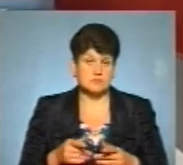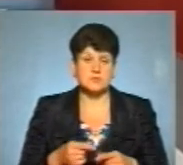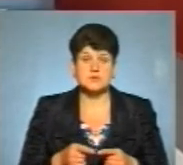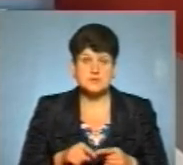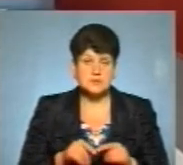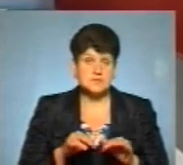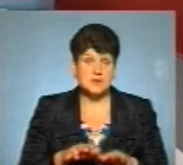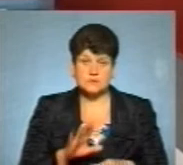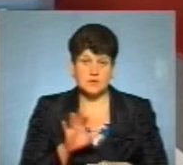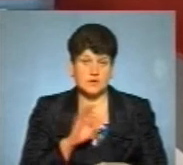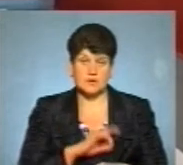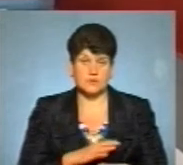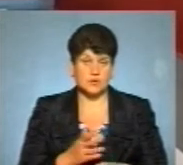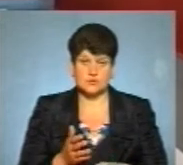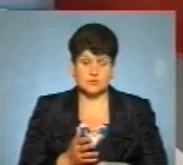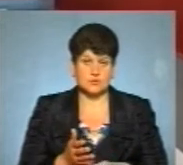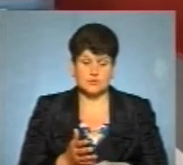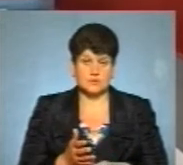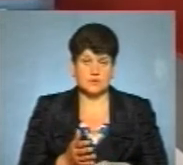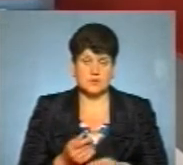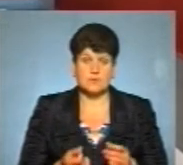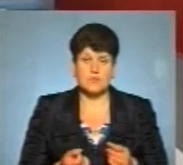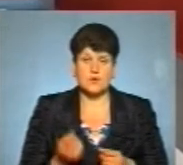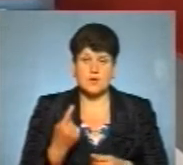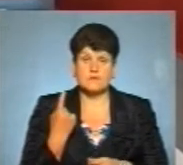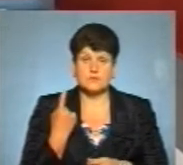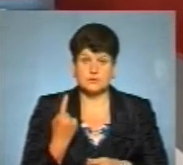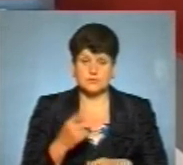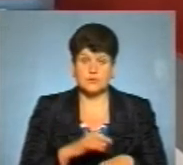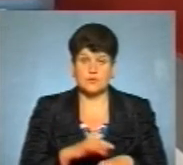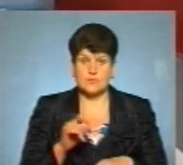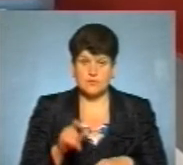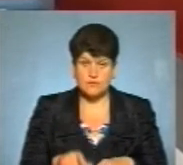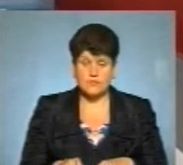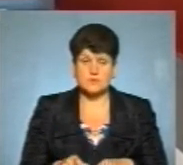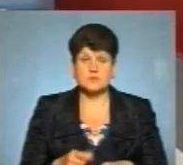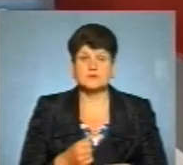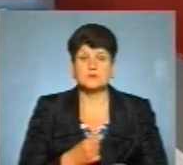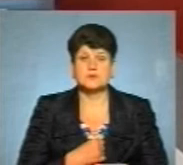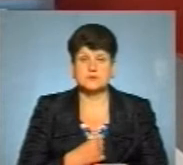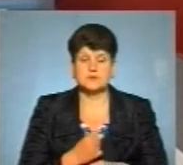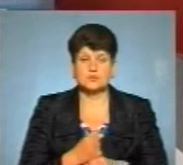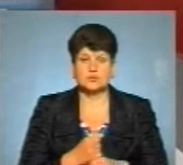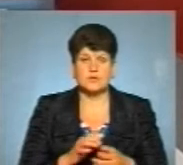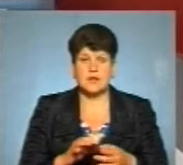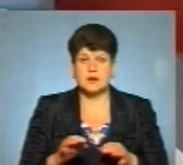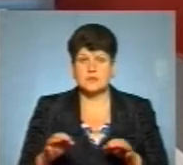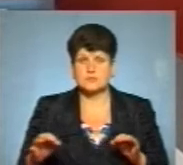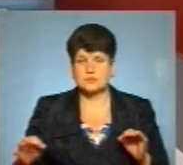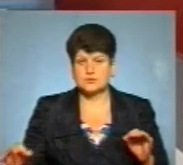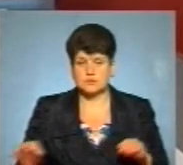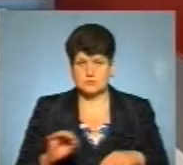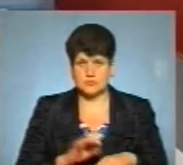засобів не використовували і поява одного інфікованого, на жаль, спричинила цілий ланцюжок. Ми ж